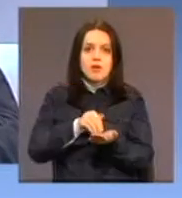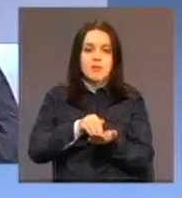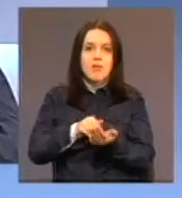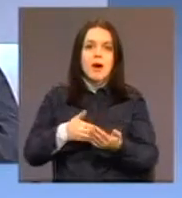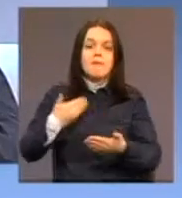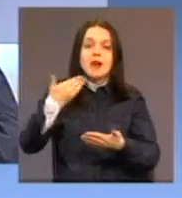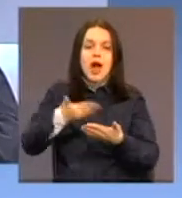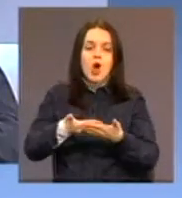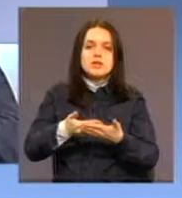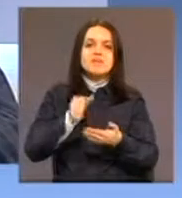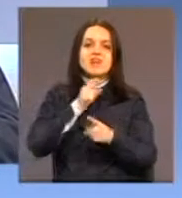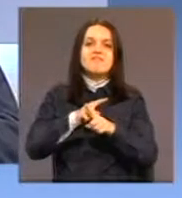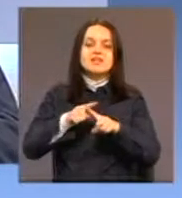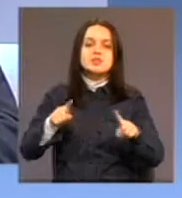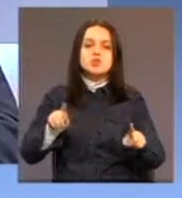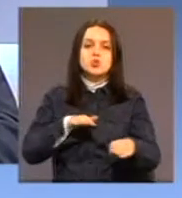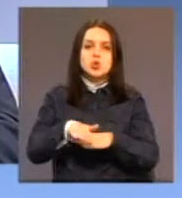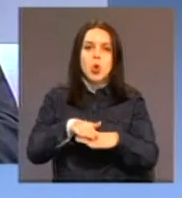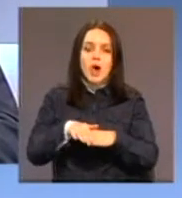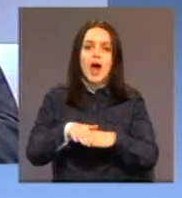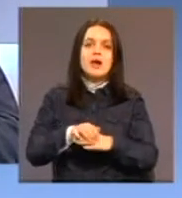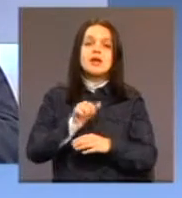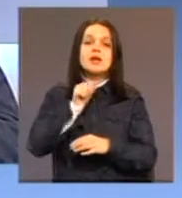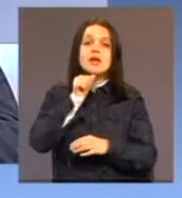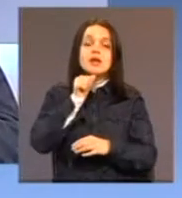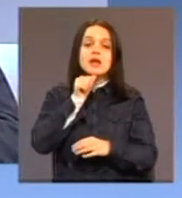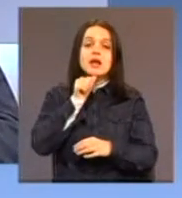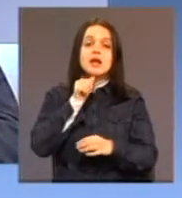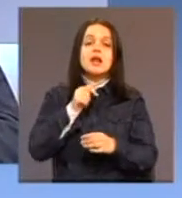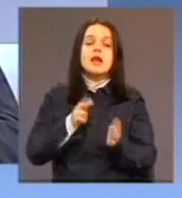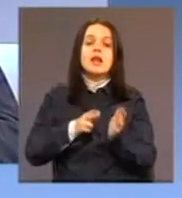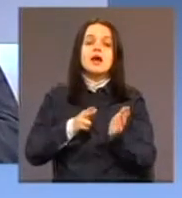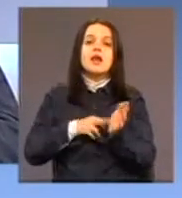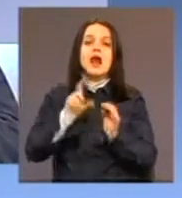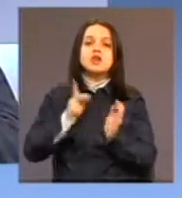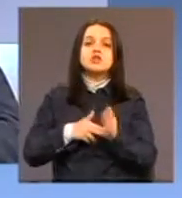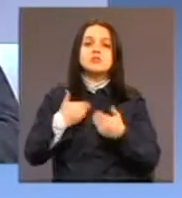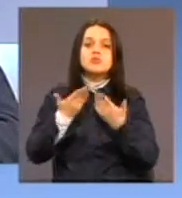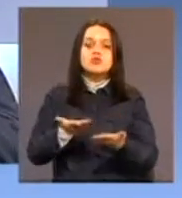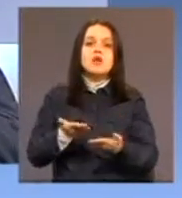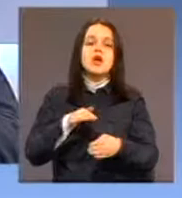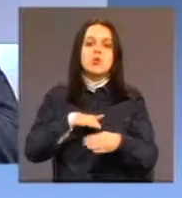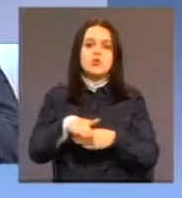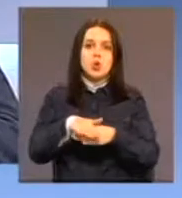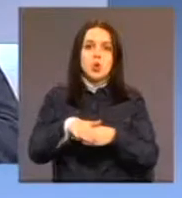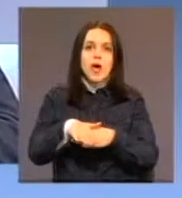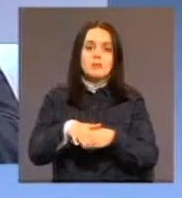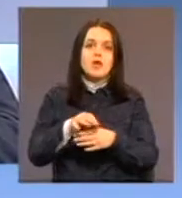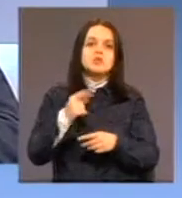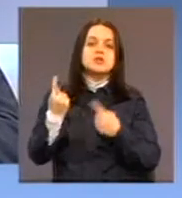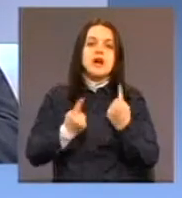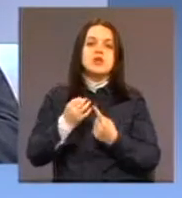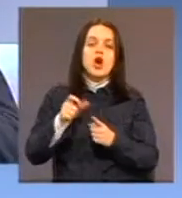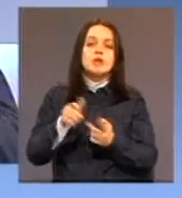dakle, i vrstu usluga i modalitete pružanja tih usluga u zavisnosti od potreba,